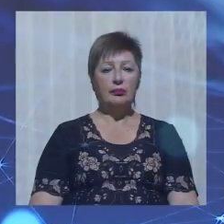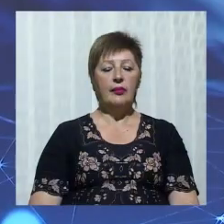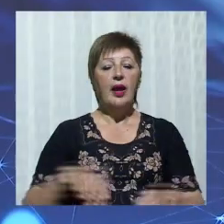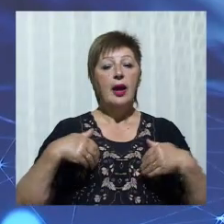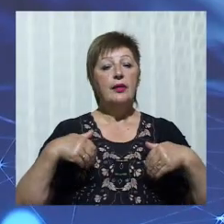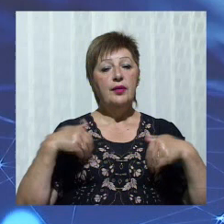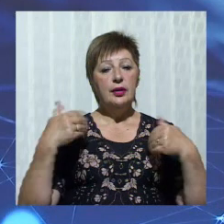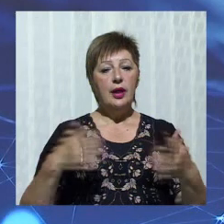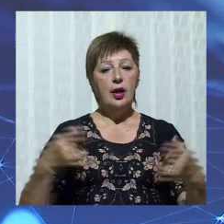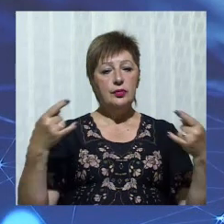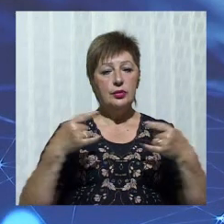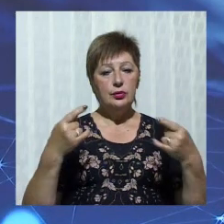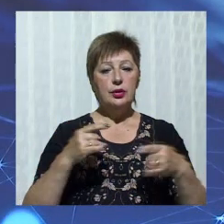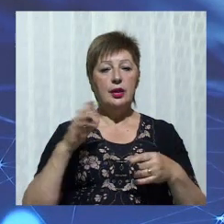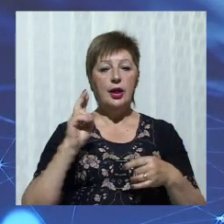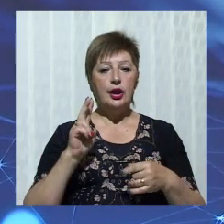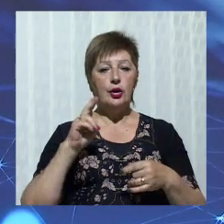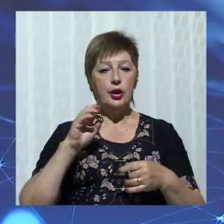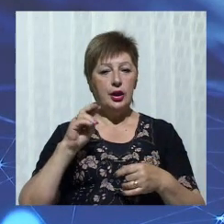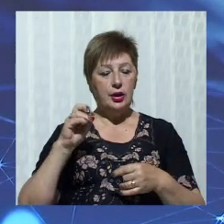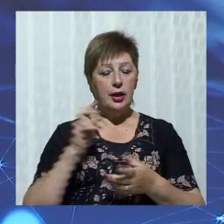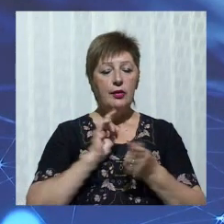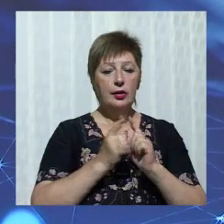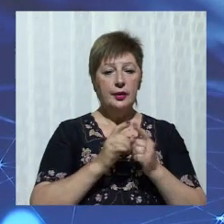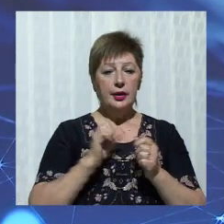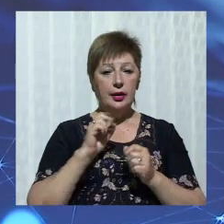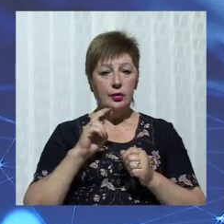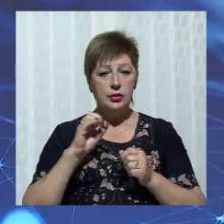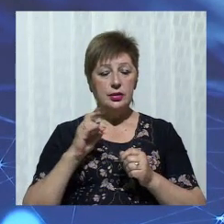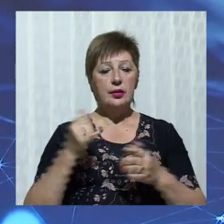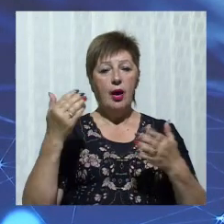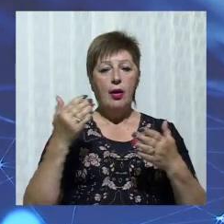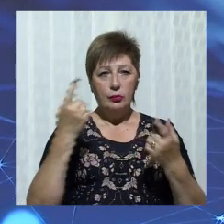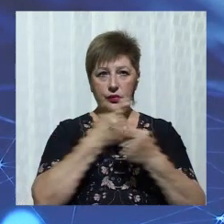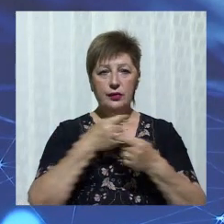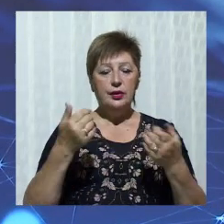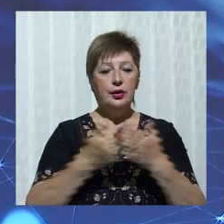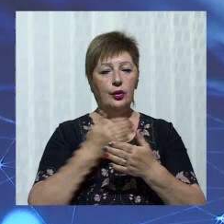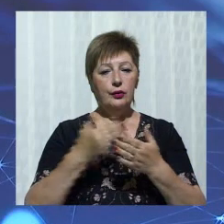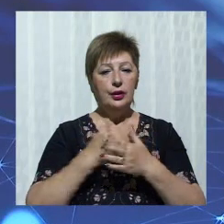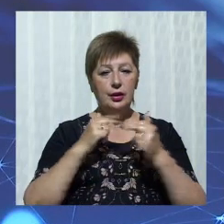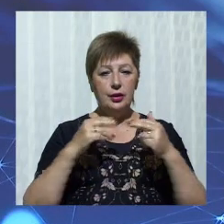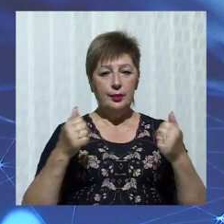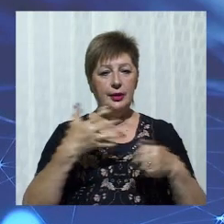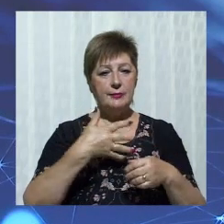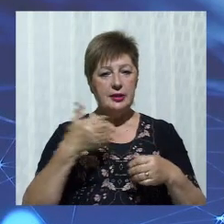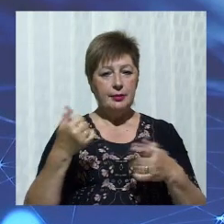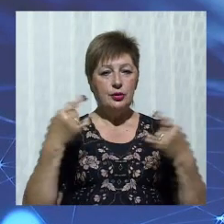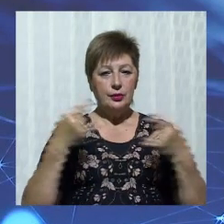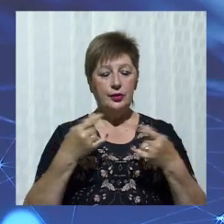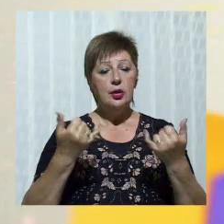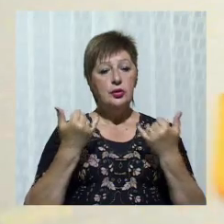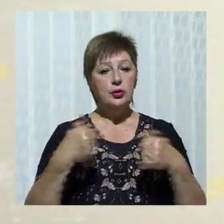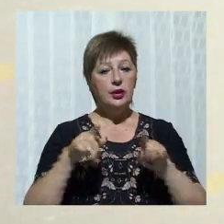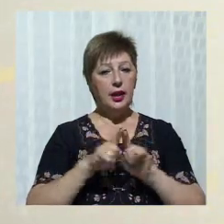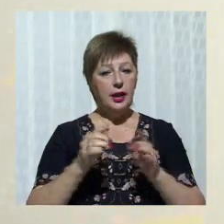Вітаю! студії Кирило Кіреєв, сурдопереклад Ганна Костікова. В ефірі новини Дніпра на 51-му телеканалі. Сьогодні у випуску.